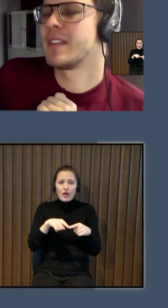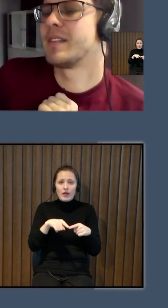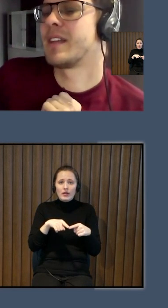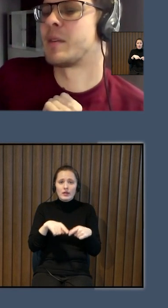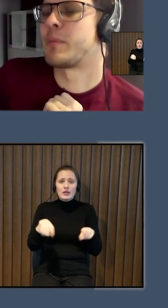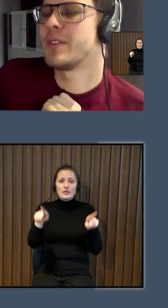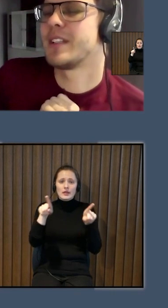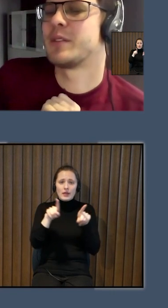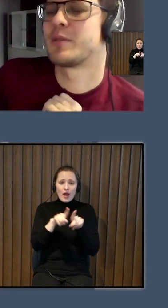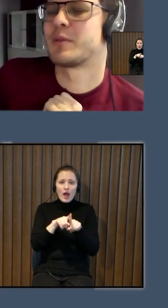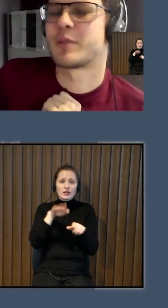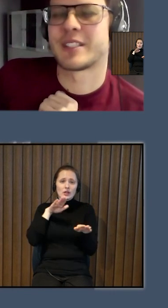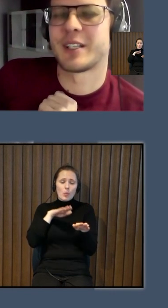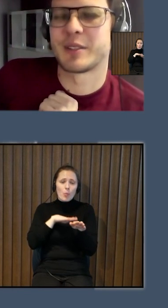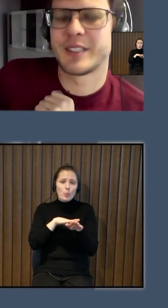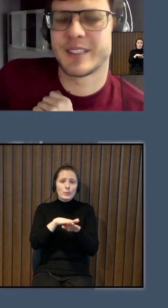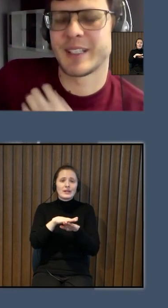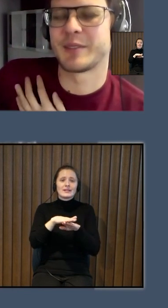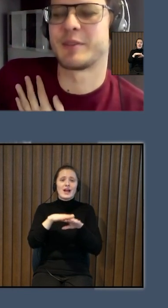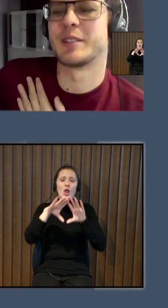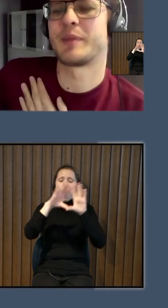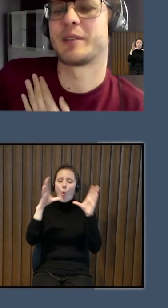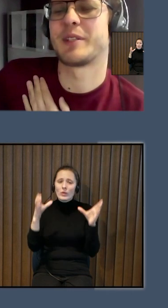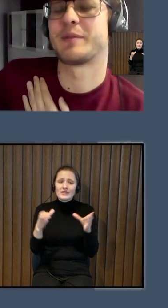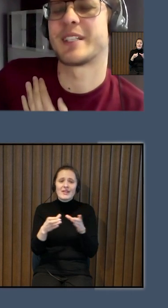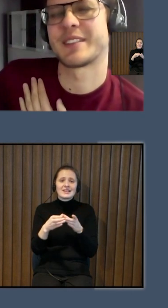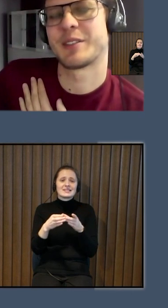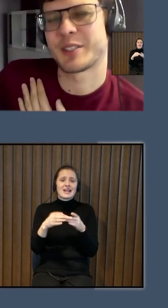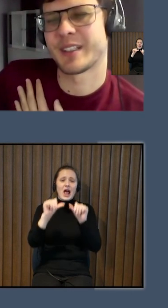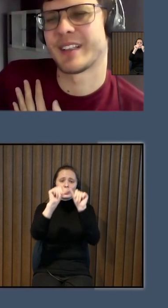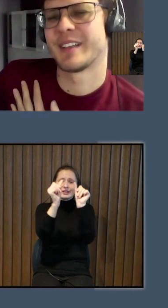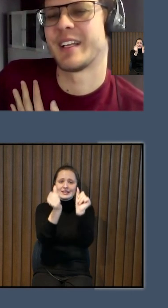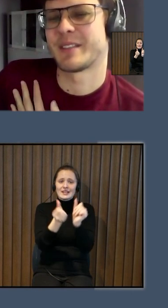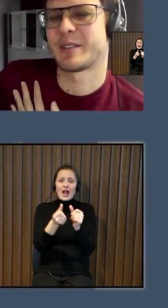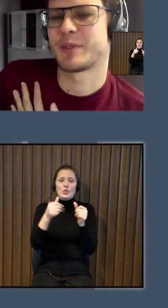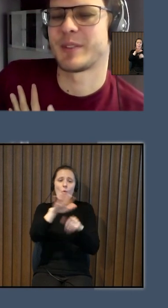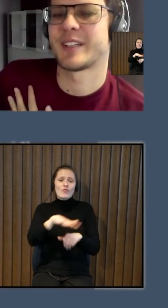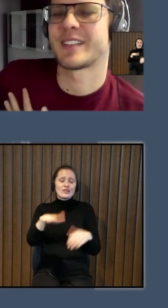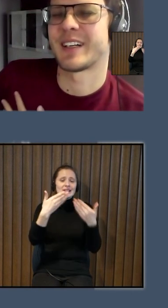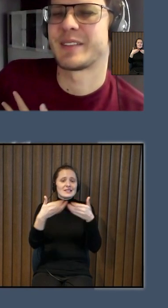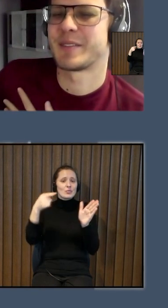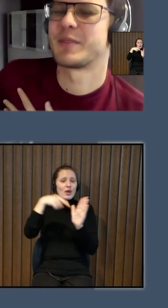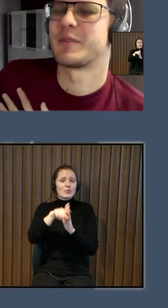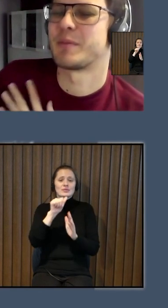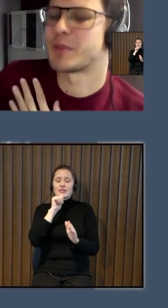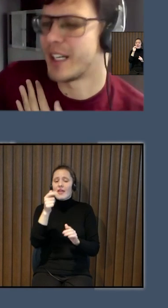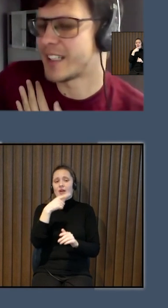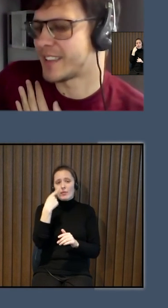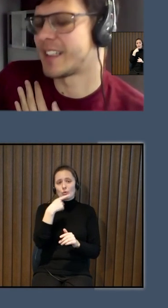arī tādu pilnīgu unversālo dizainu un vidas pieejamību mēs droši vien nevaram runāt. Tā